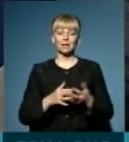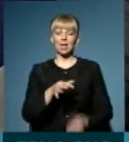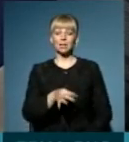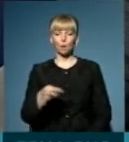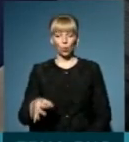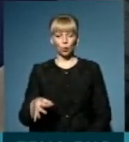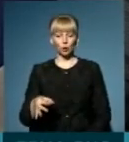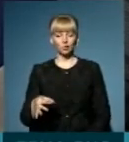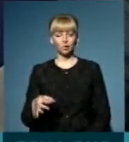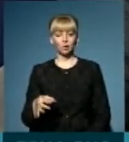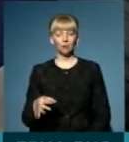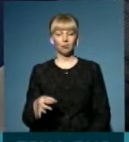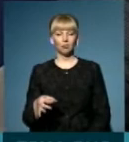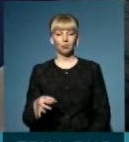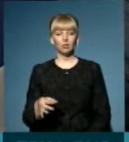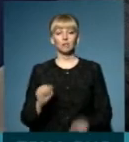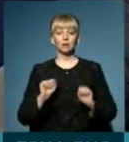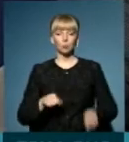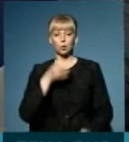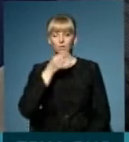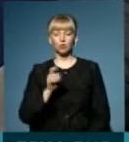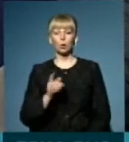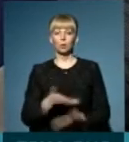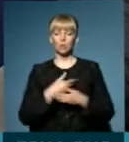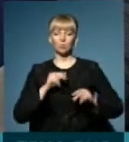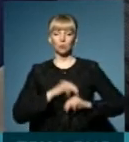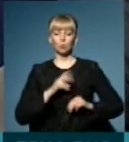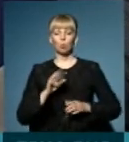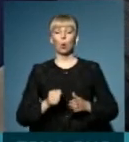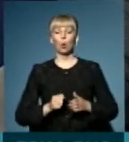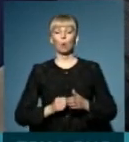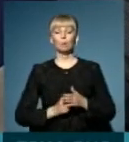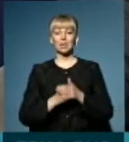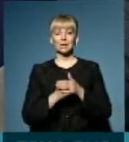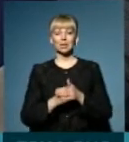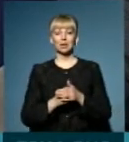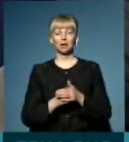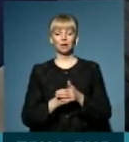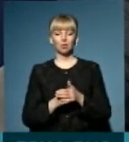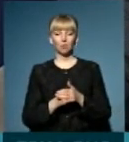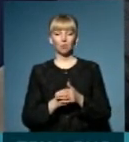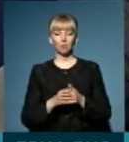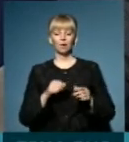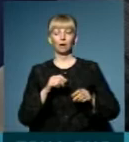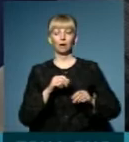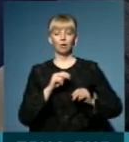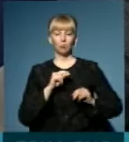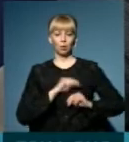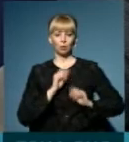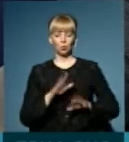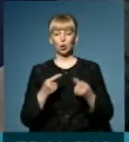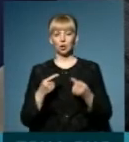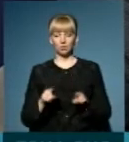пункт зможе сказати, що ми працюємо по принципу капітації, тобто, фінансування буде інше.